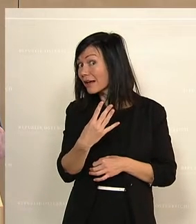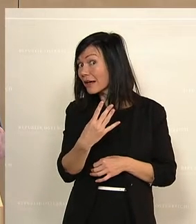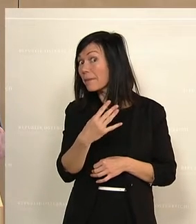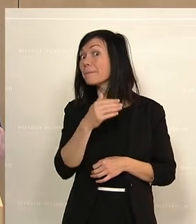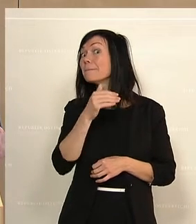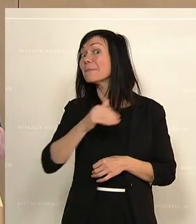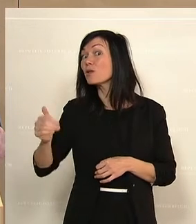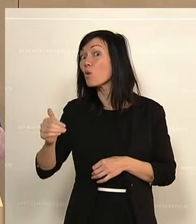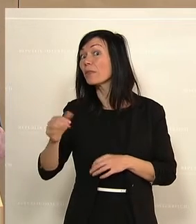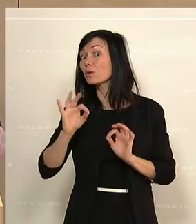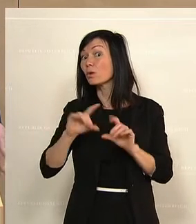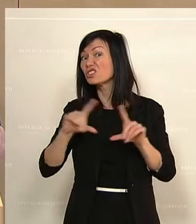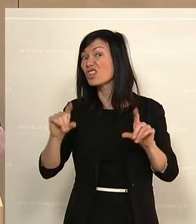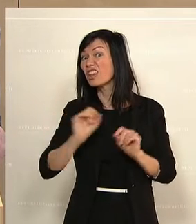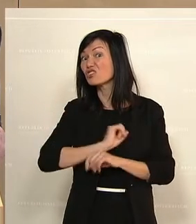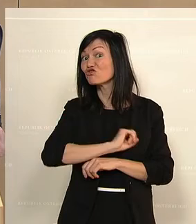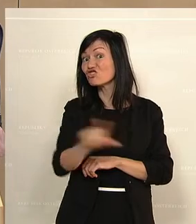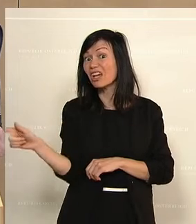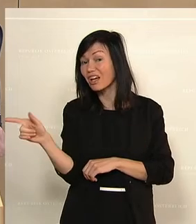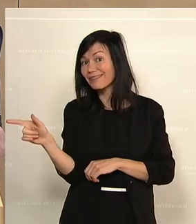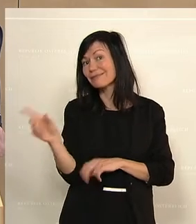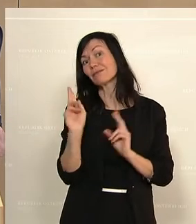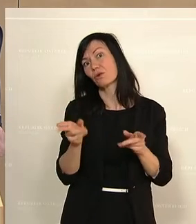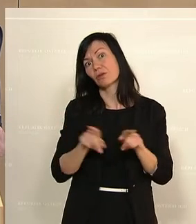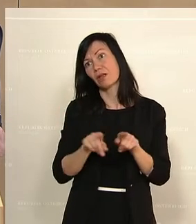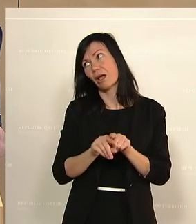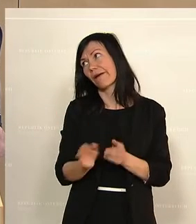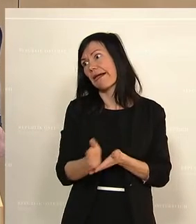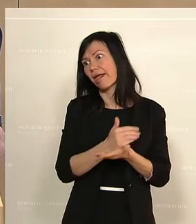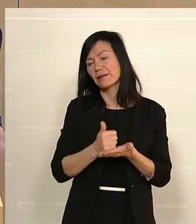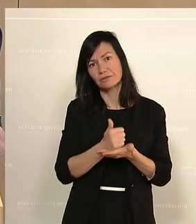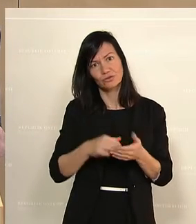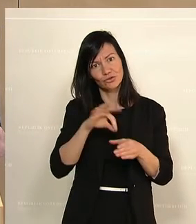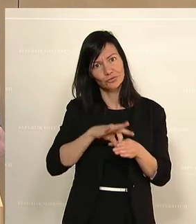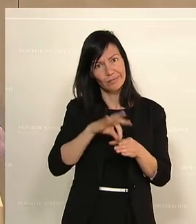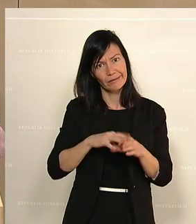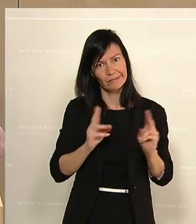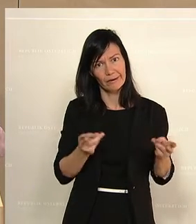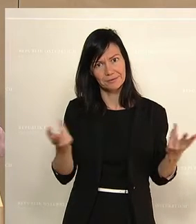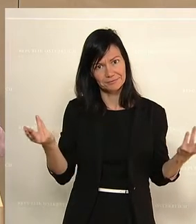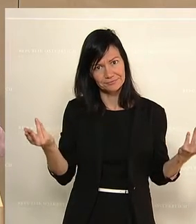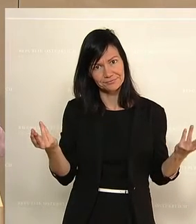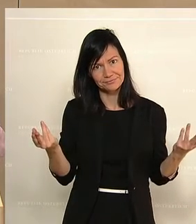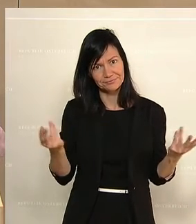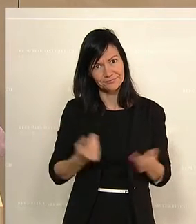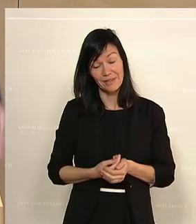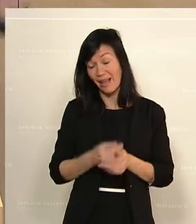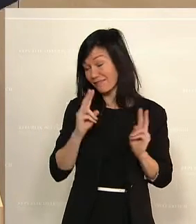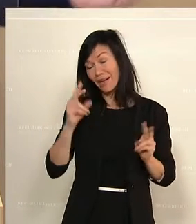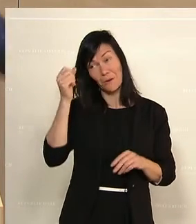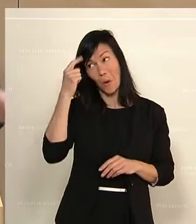an die Haushalte. Das hätten wir uns auch ersparen können. Das heißt, logisch ist das nicht.